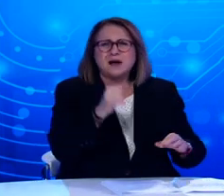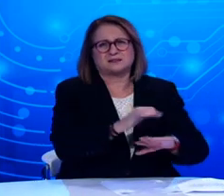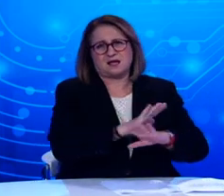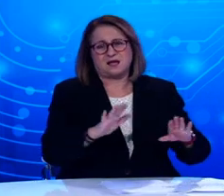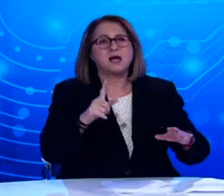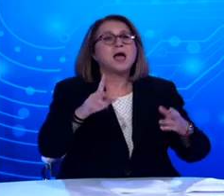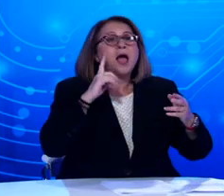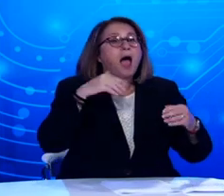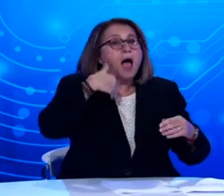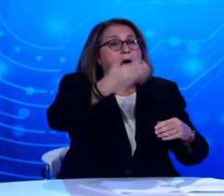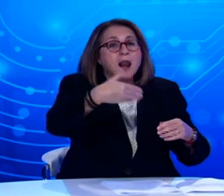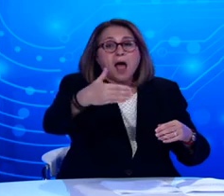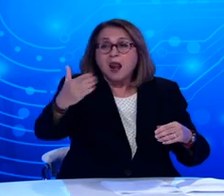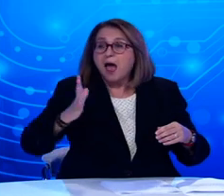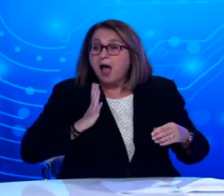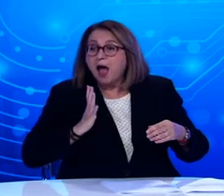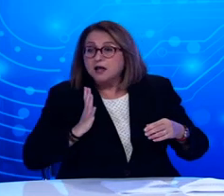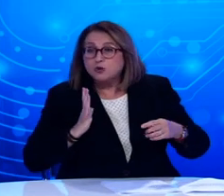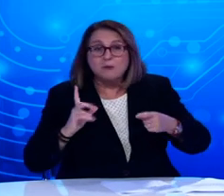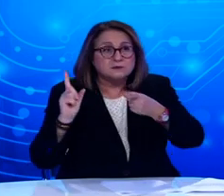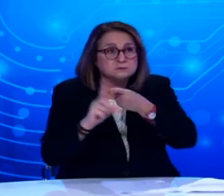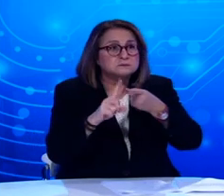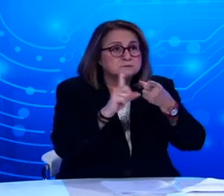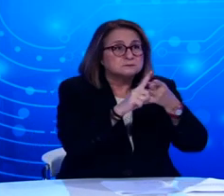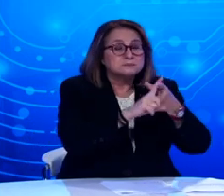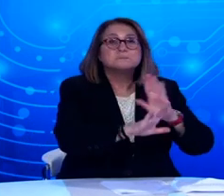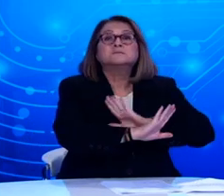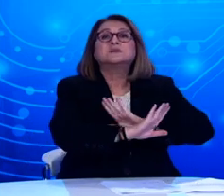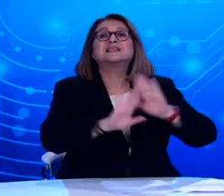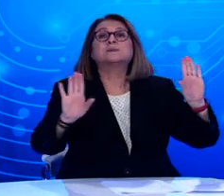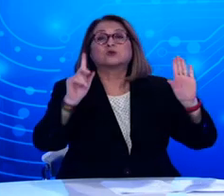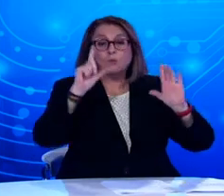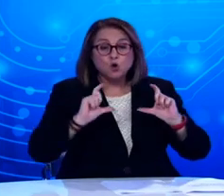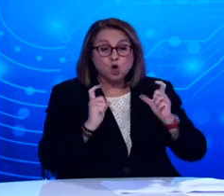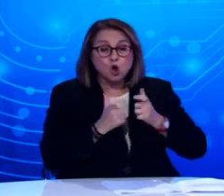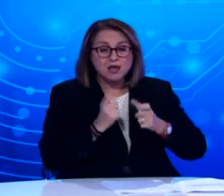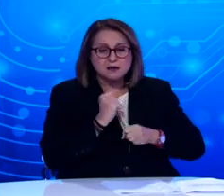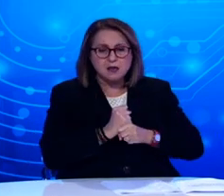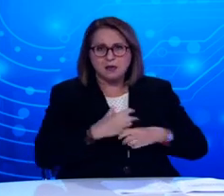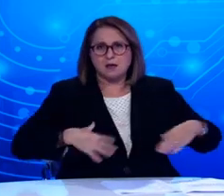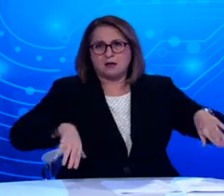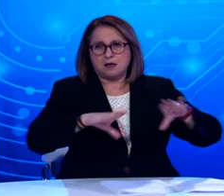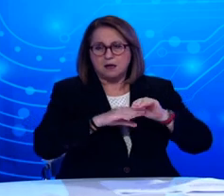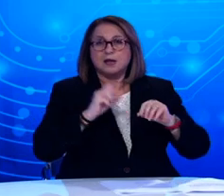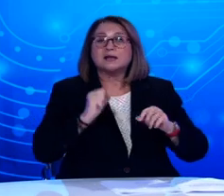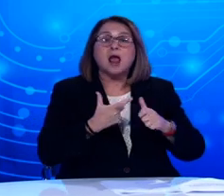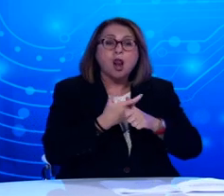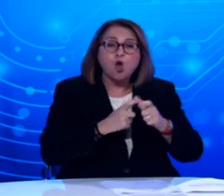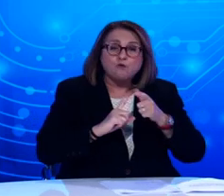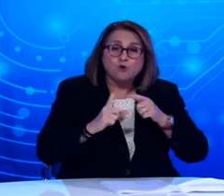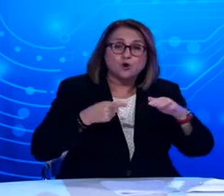με άλλα άτομα πλην του στενού οικογενειακού τους περιβάλλον και να αποφεύγουν τις μετακινήσεις με μέσα μαζικής μεταφοράς.